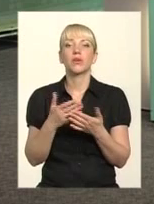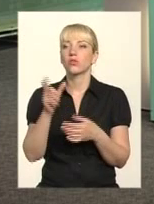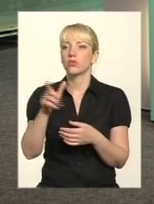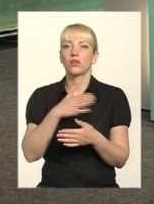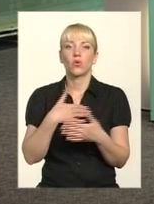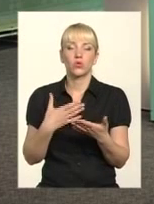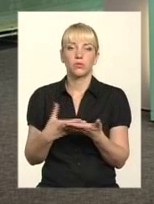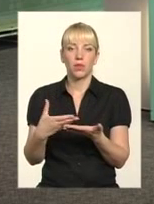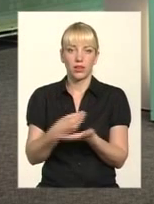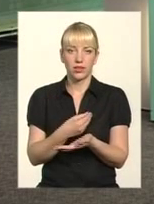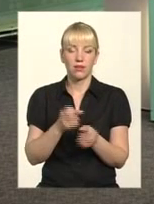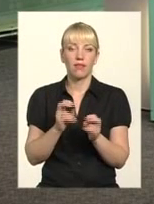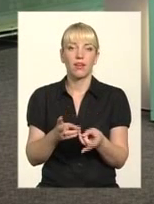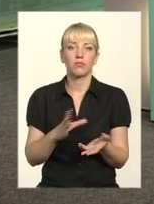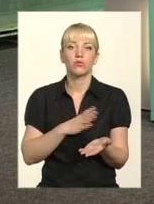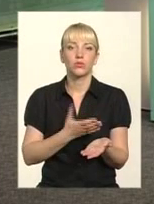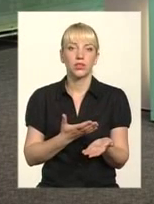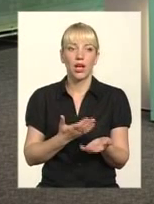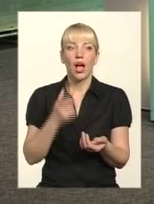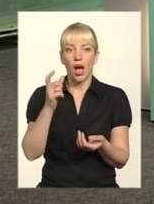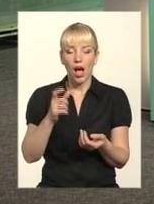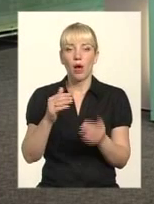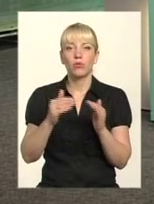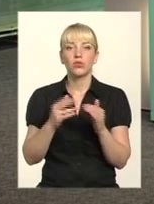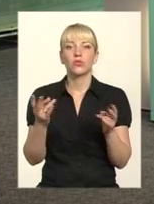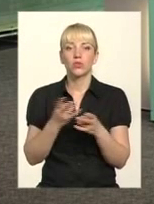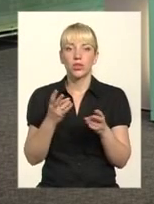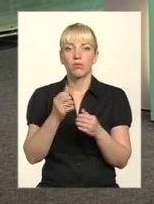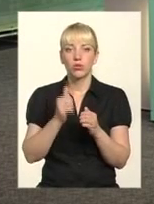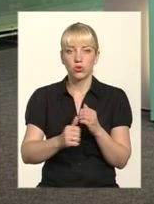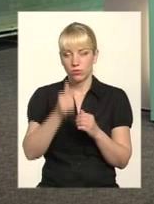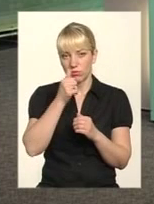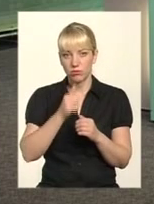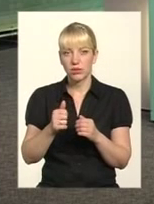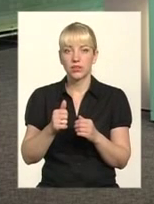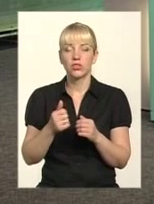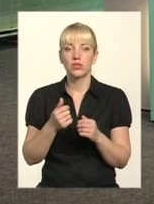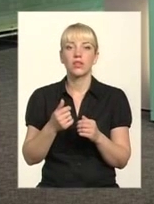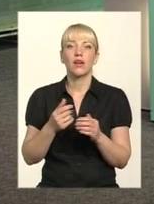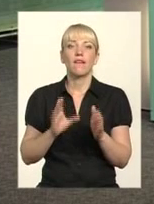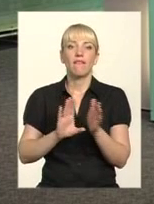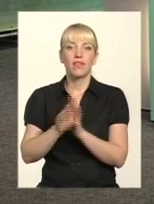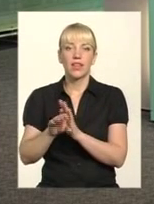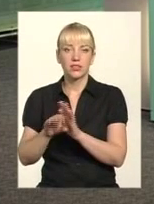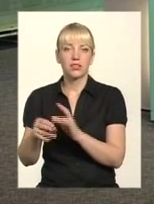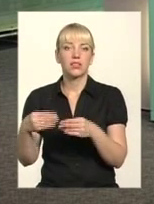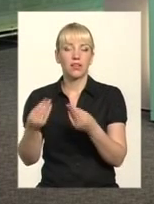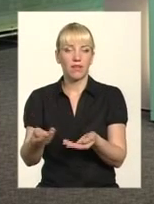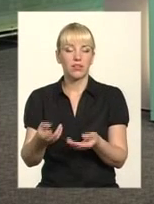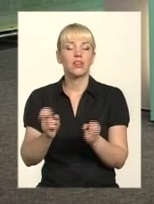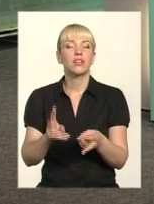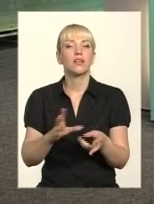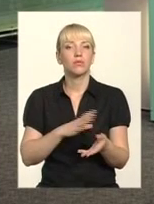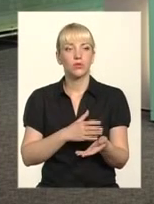будинку треба щомісячні внески кудись передавати. Як виходить з цього положення? Віктор Леонідович,